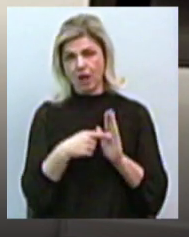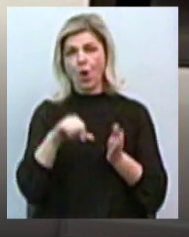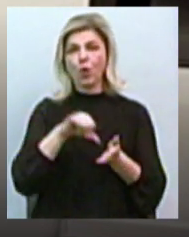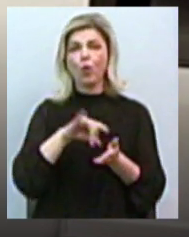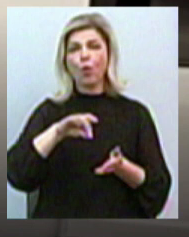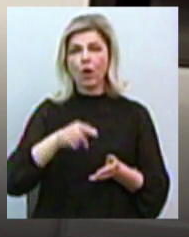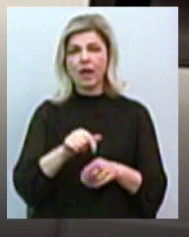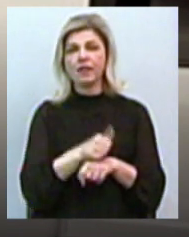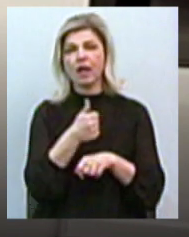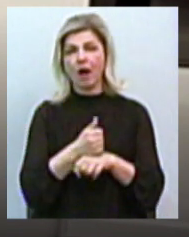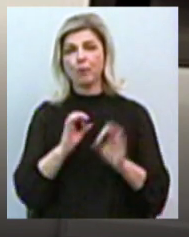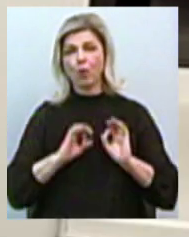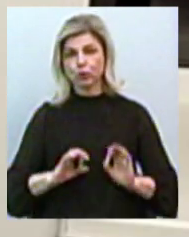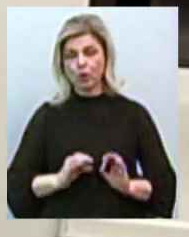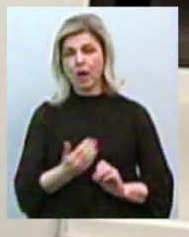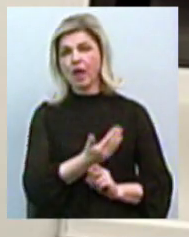прокурора, його заступників,